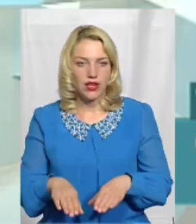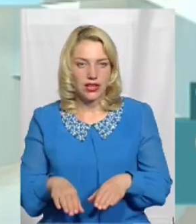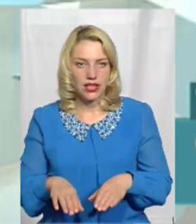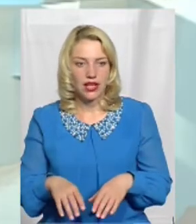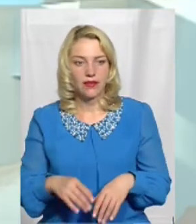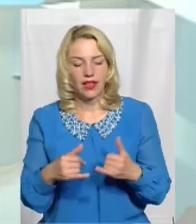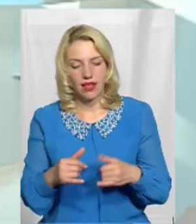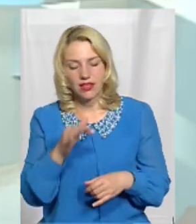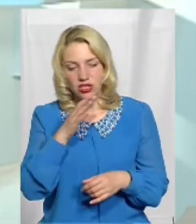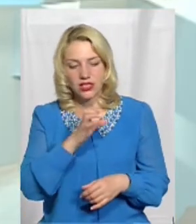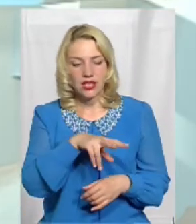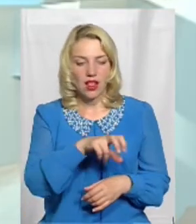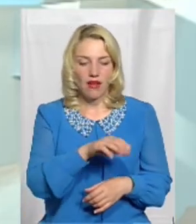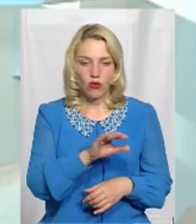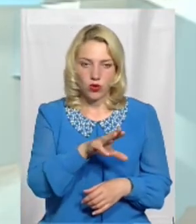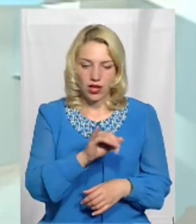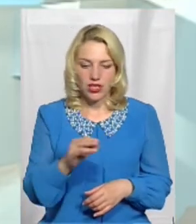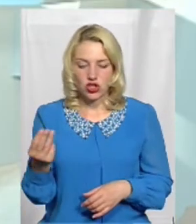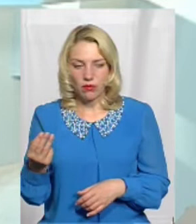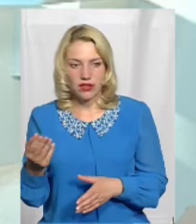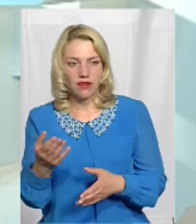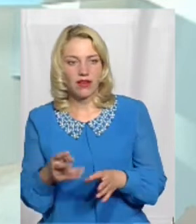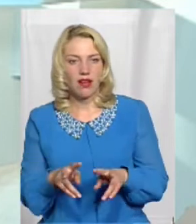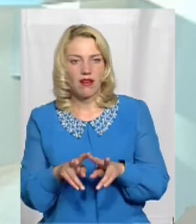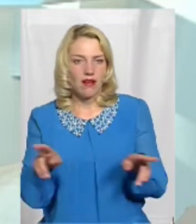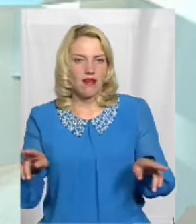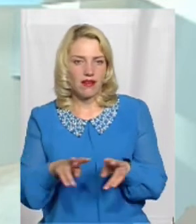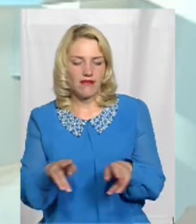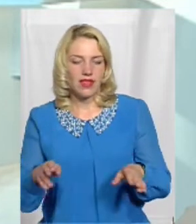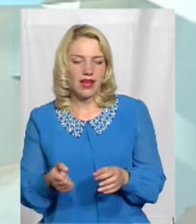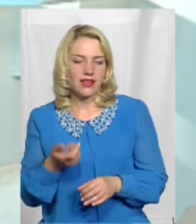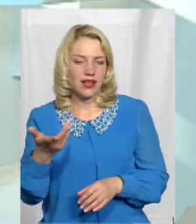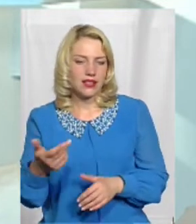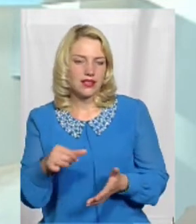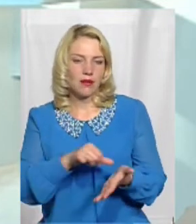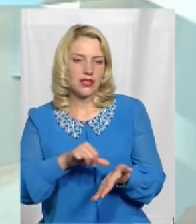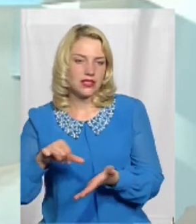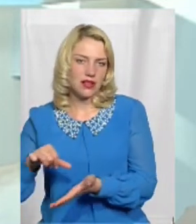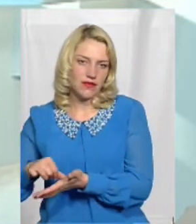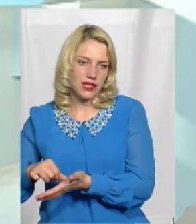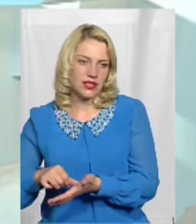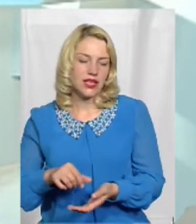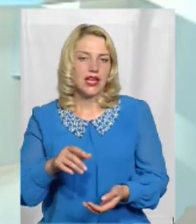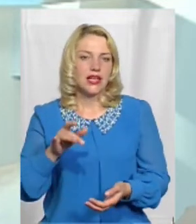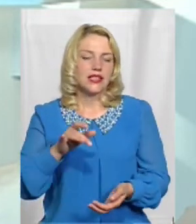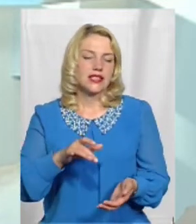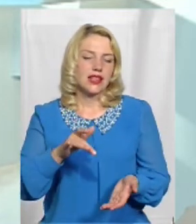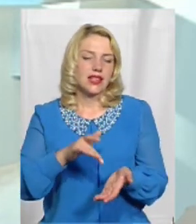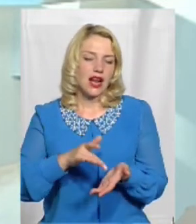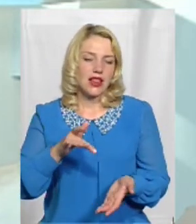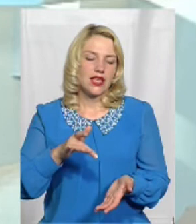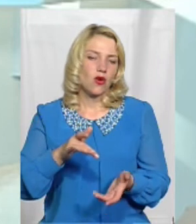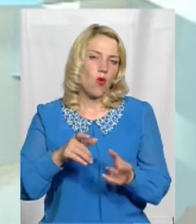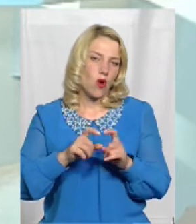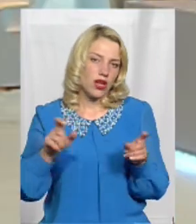і в Славуті, і в Шепетівці Майже рівна кількість представництв центральних органів виконавчої